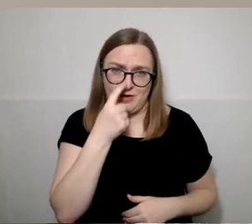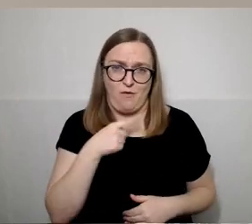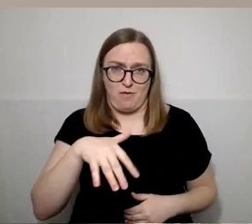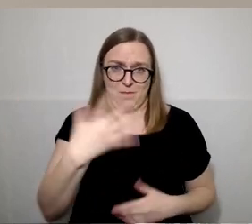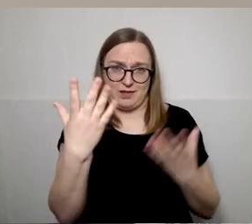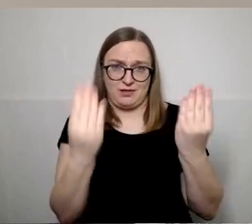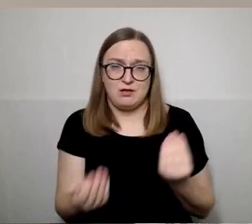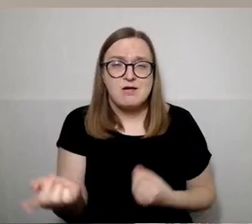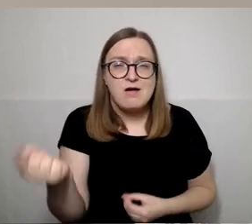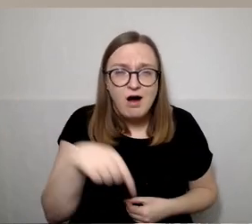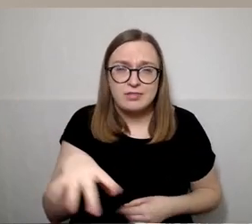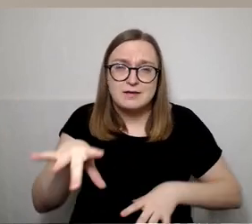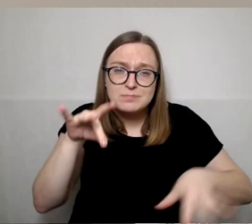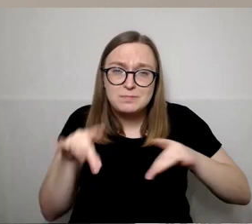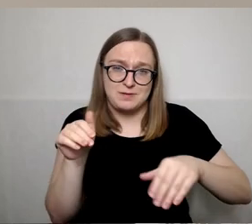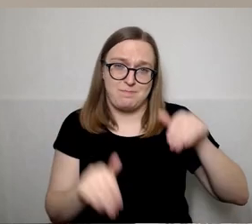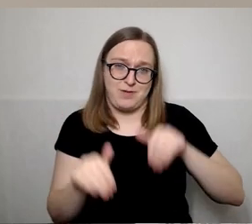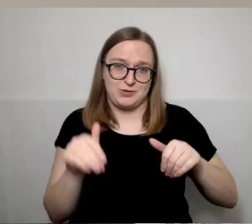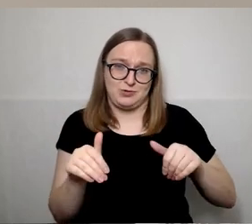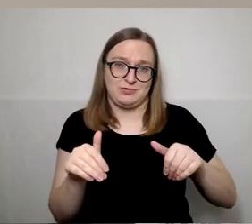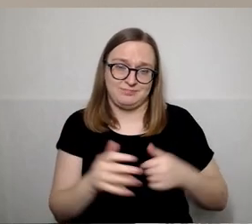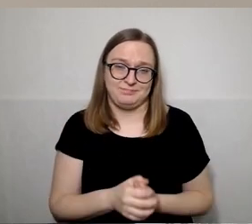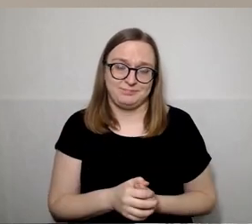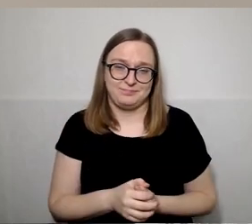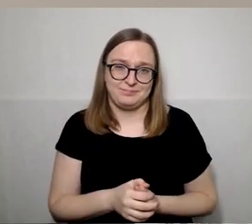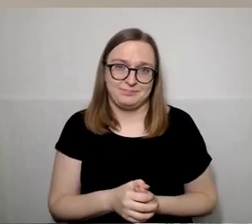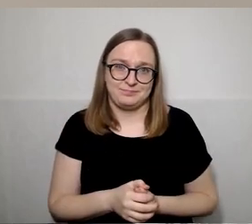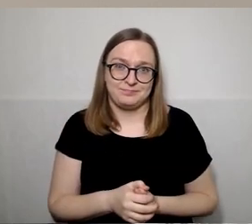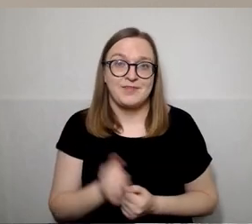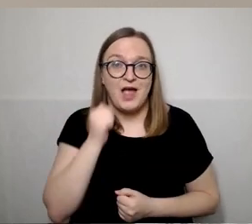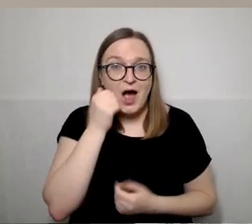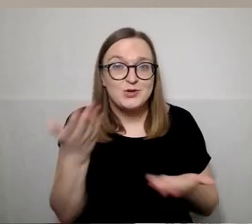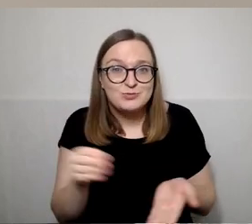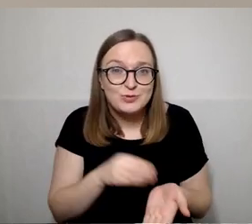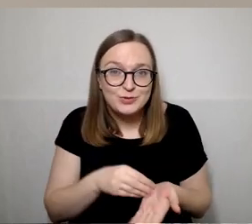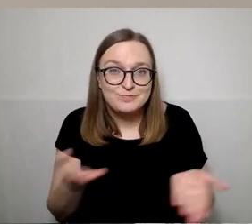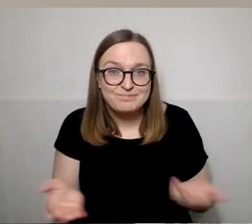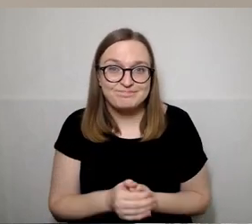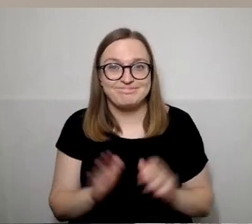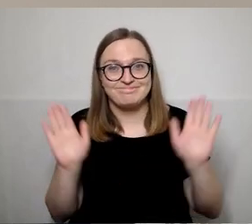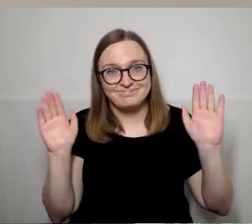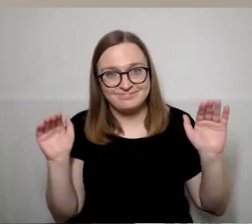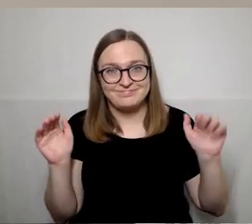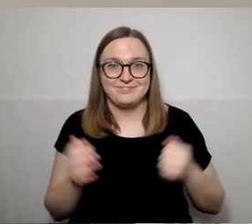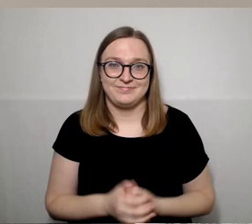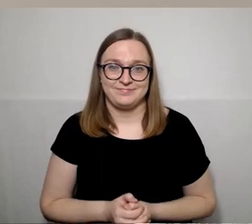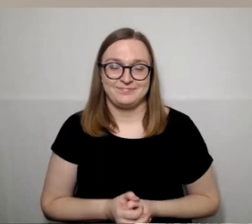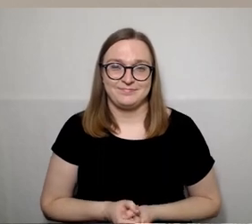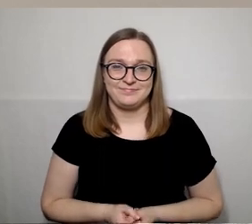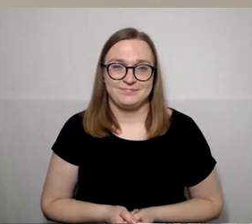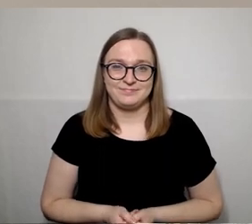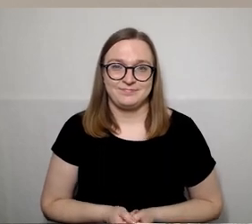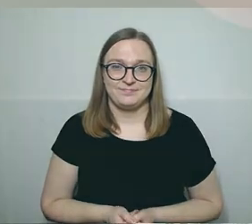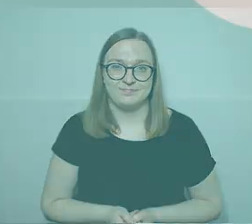ateiti, pasirinkti ir balsuoti, atiduoti savo balsą. Dėkuoju dar kartą ir iki pasimatymo kitose laidase. Iki